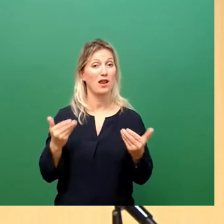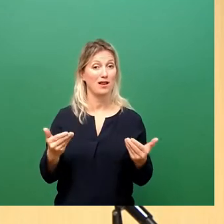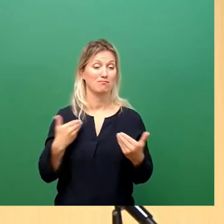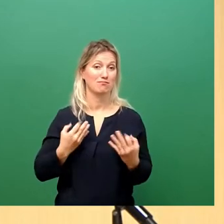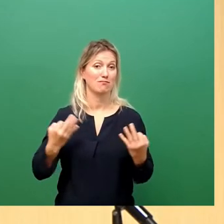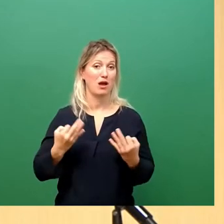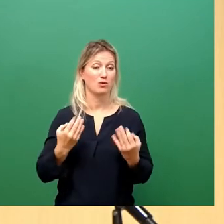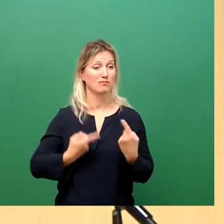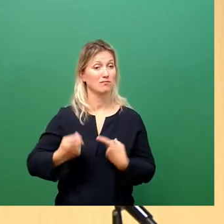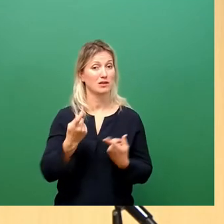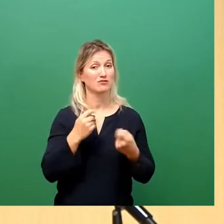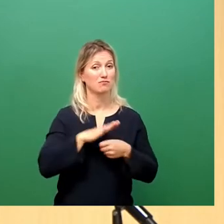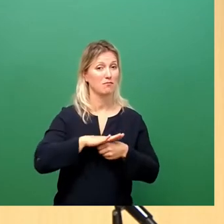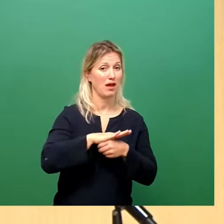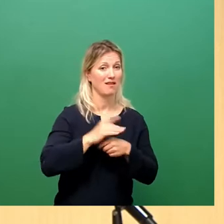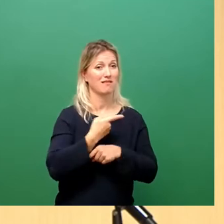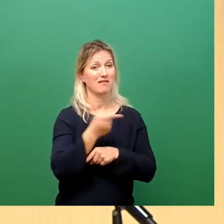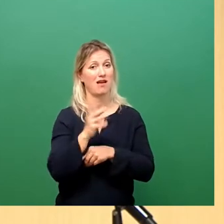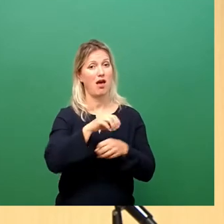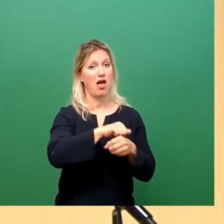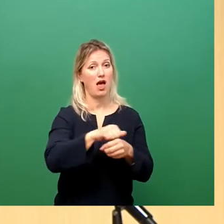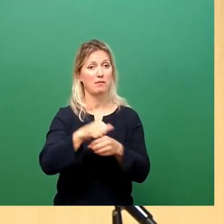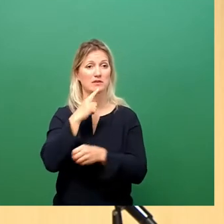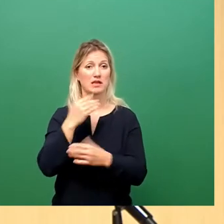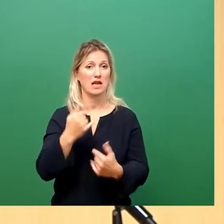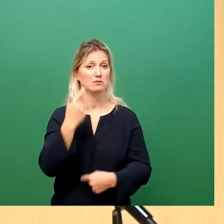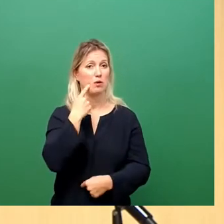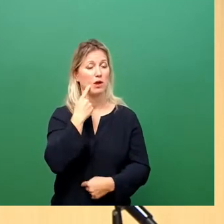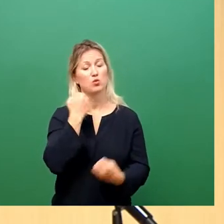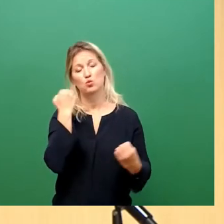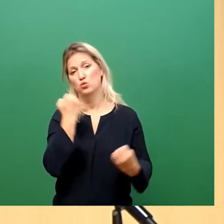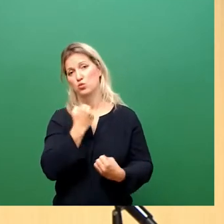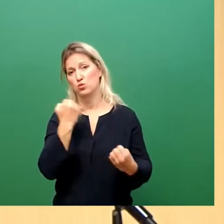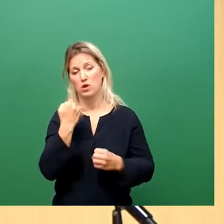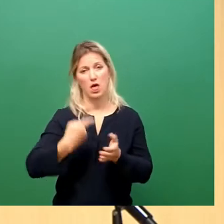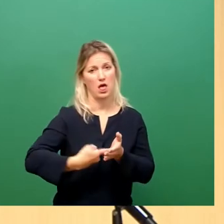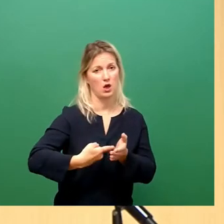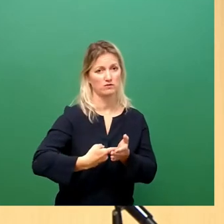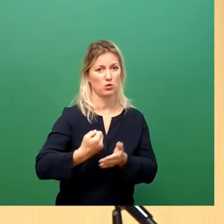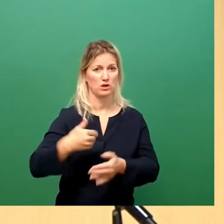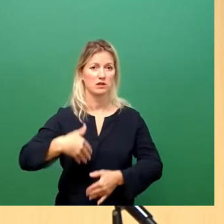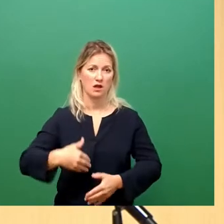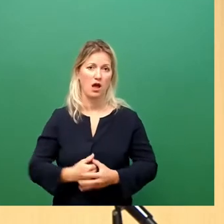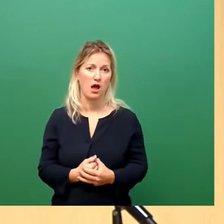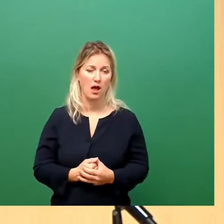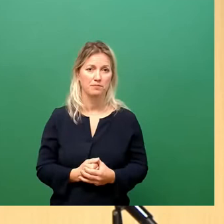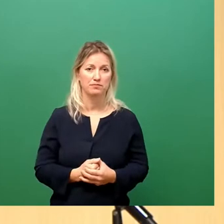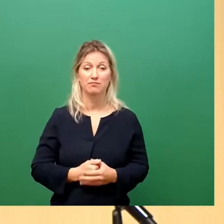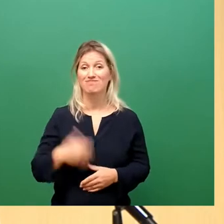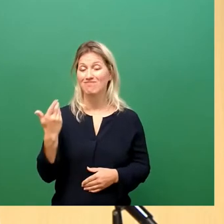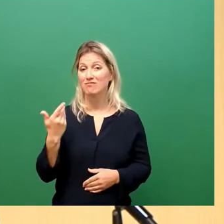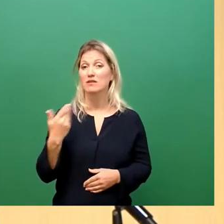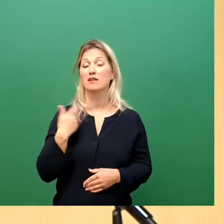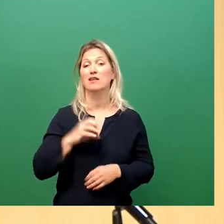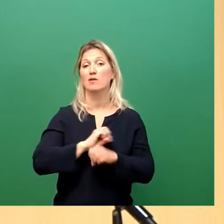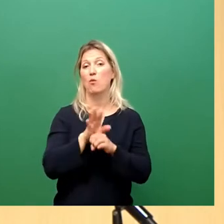sehen sich im Augenblick mit mehreren großen und kritischen Herausforderungen konfrontiert. Die Fallzahlen der Corona